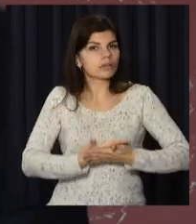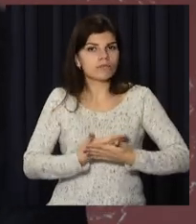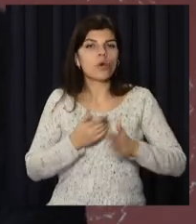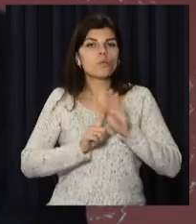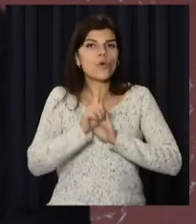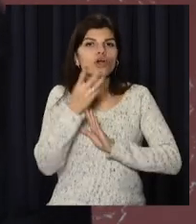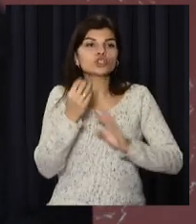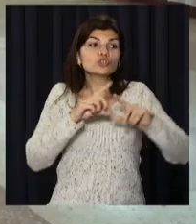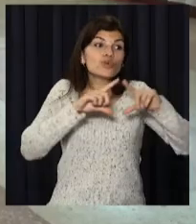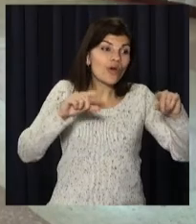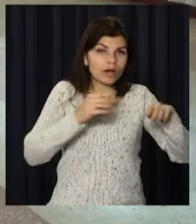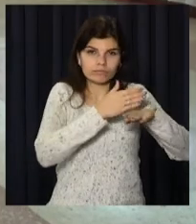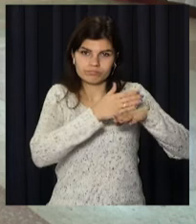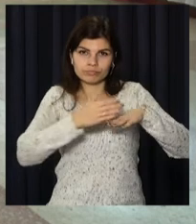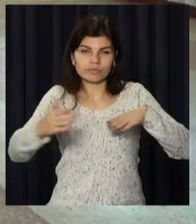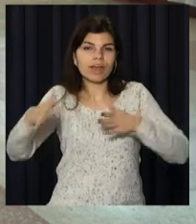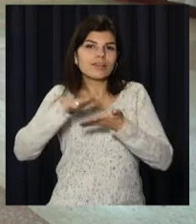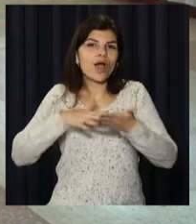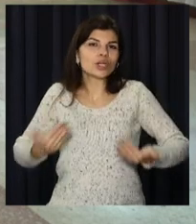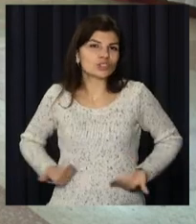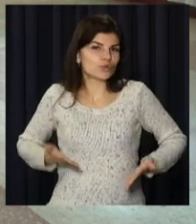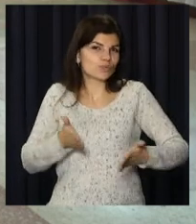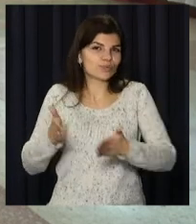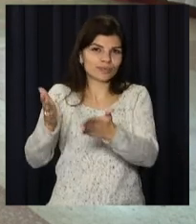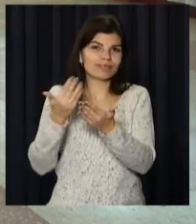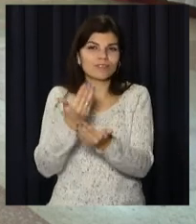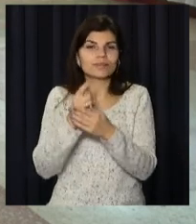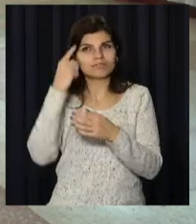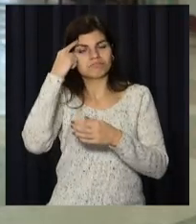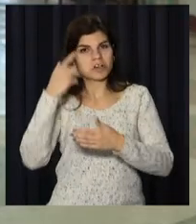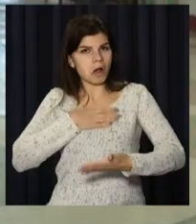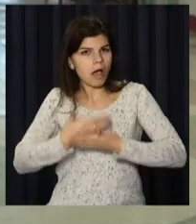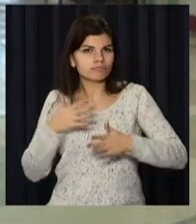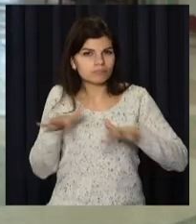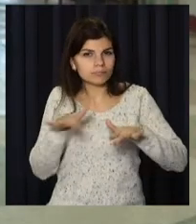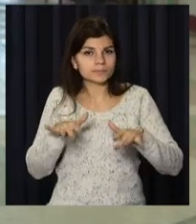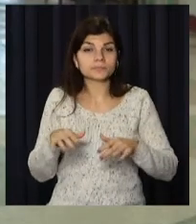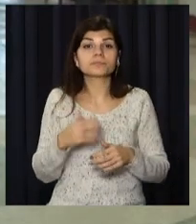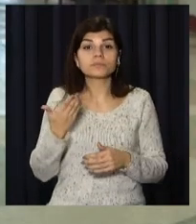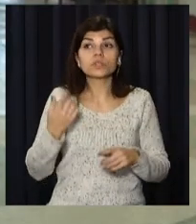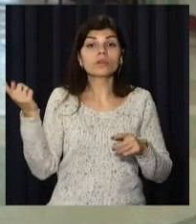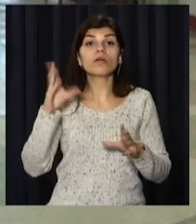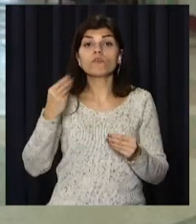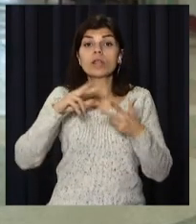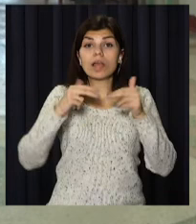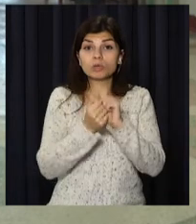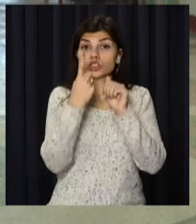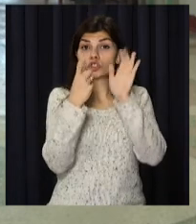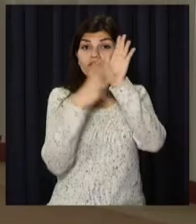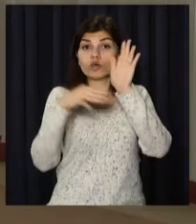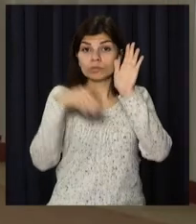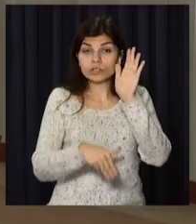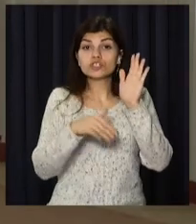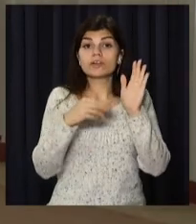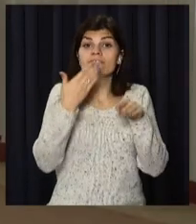починаючи вже зі школи. Загалом з міської скарбниці Кам'янського виділили 180 тисяч гривень трьом школам, чиї учні подали